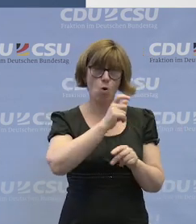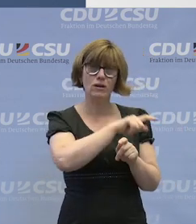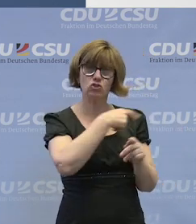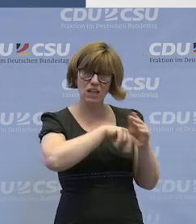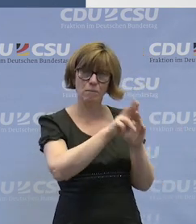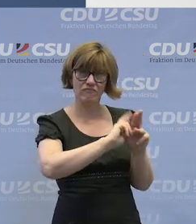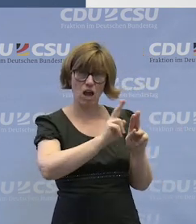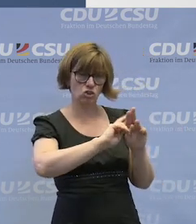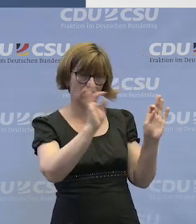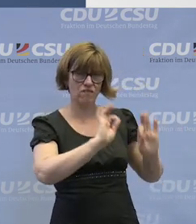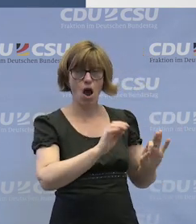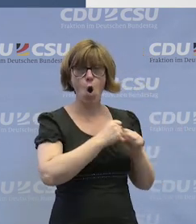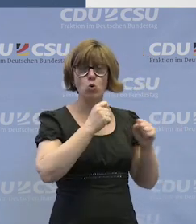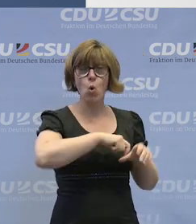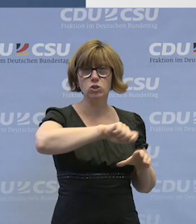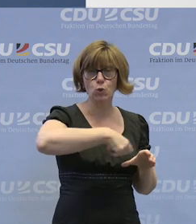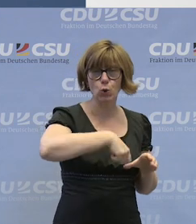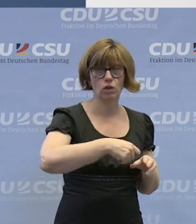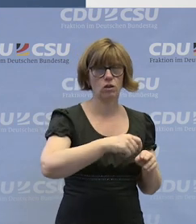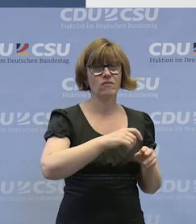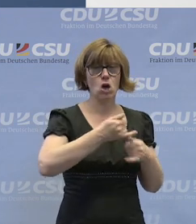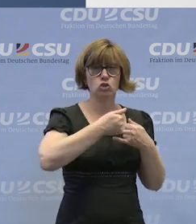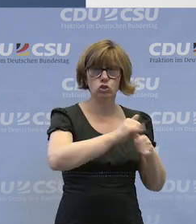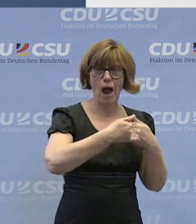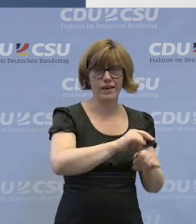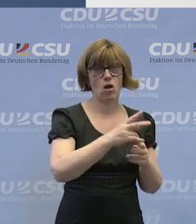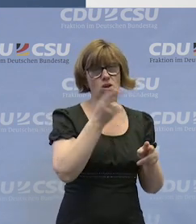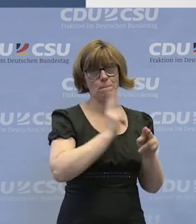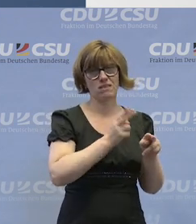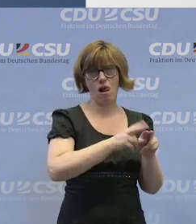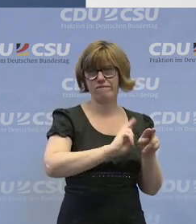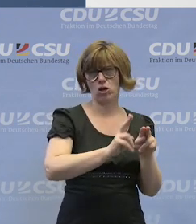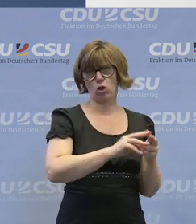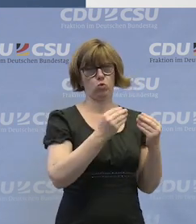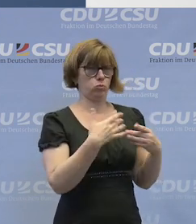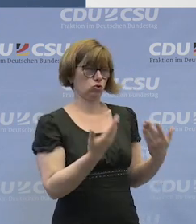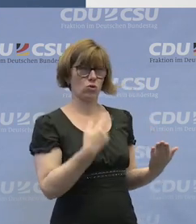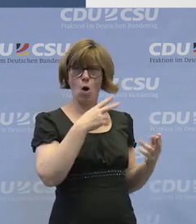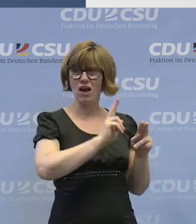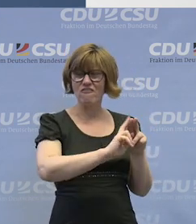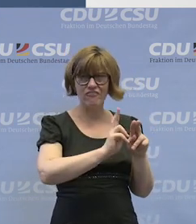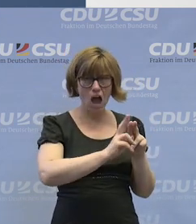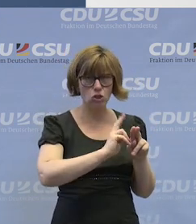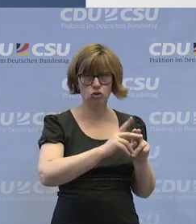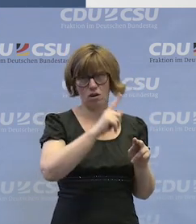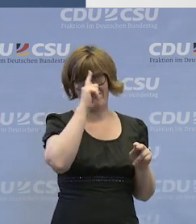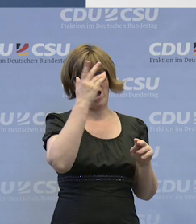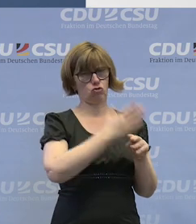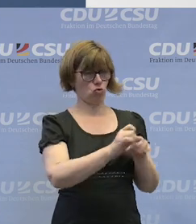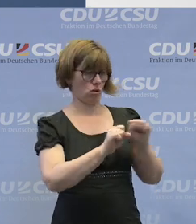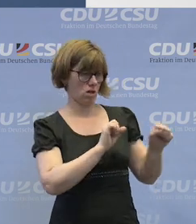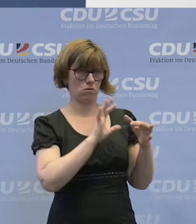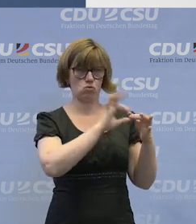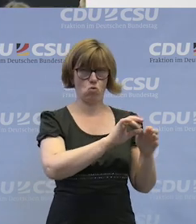ausgesetzt in den Großküchen, in den Schreiner- und Metallwerkstätten. Also eigentlich nichts Besonderes und ich glaube, die Werkstätten ein bisschen darauf zu